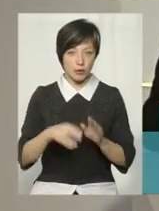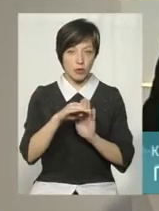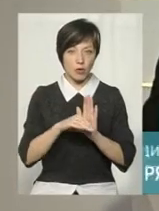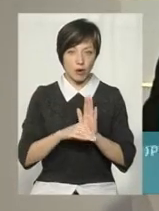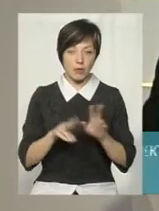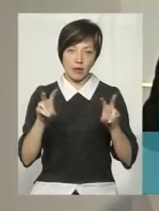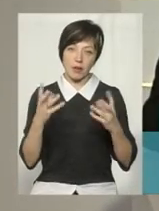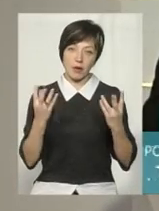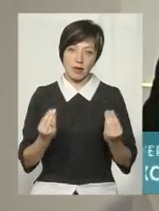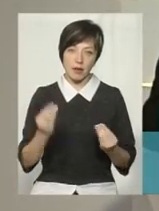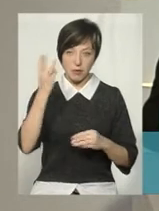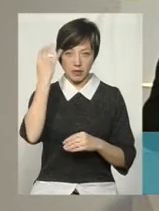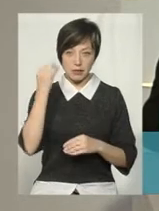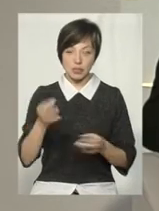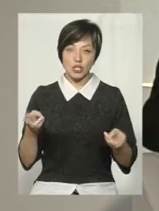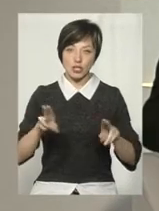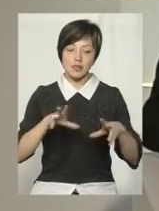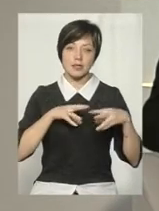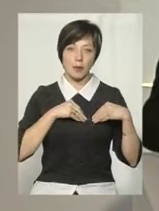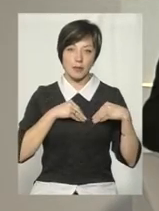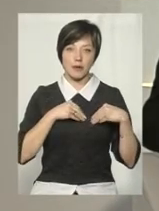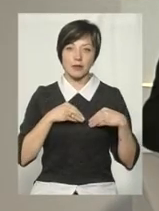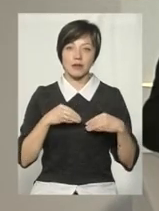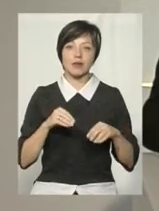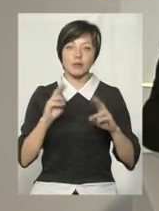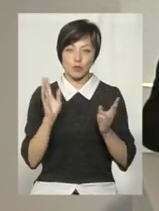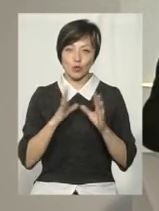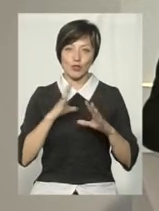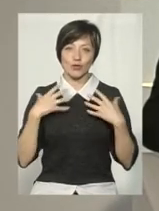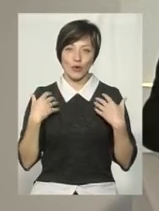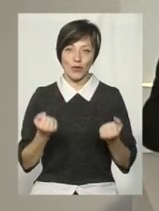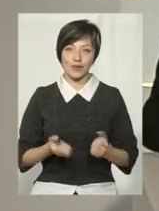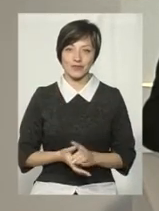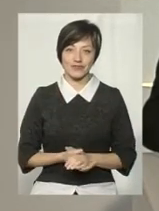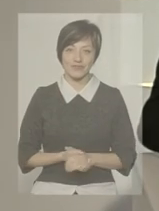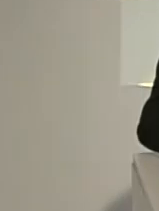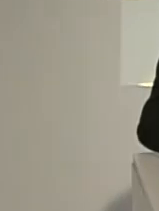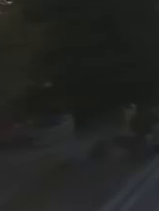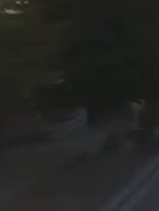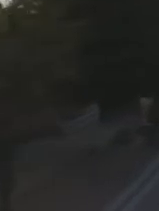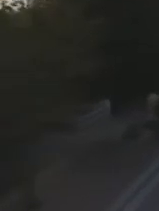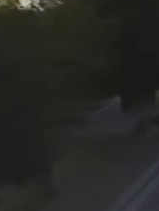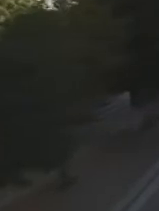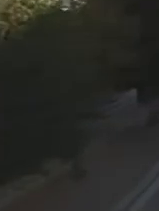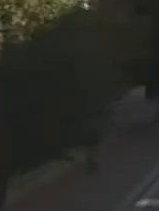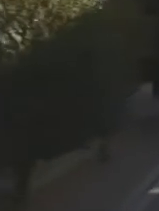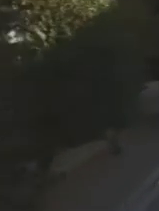програму «Тема Дня Хмельницький». Залишайтеся разом із нами і будьте здорові! Дякую